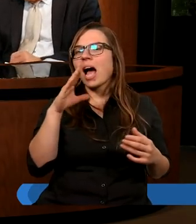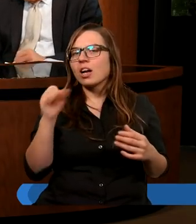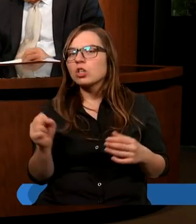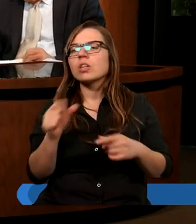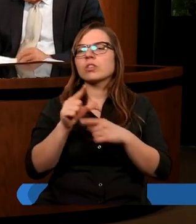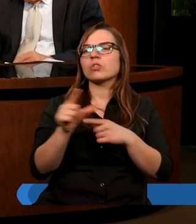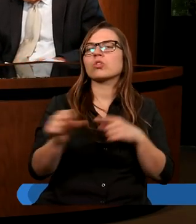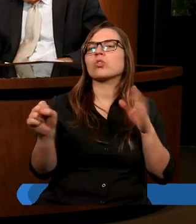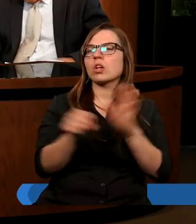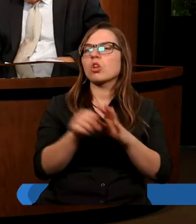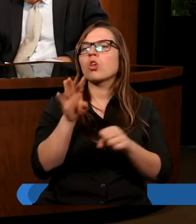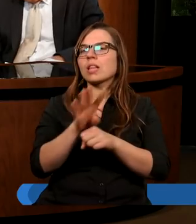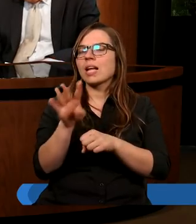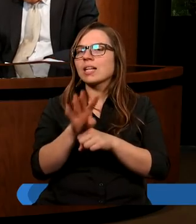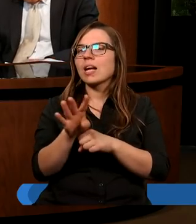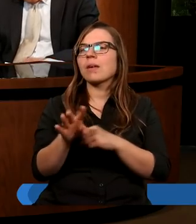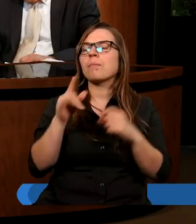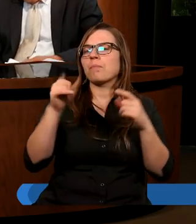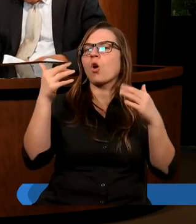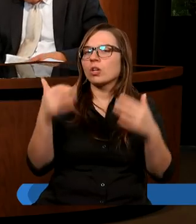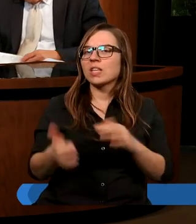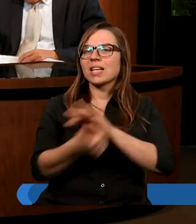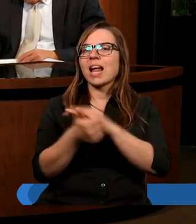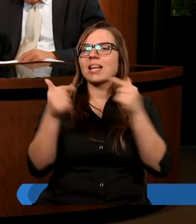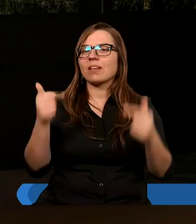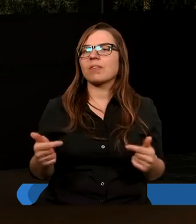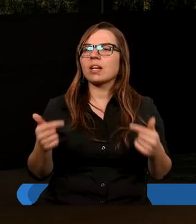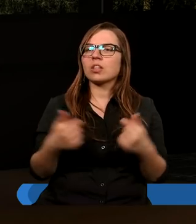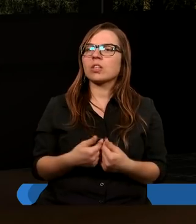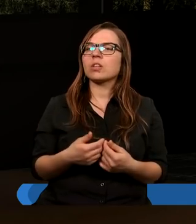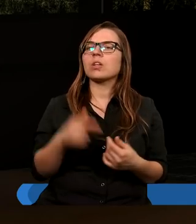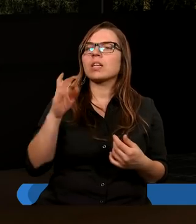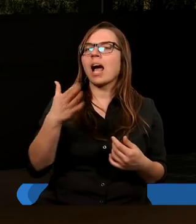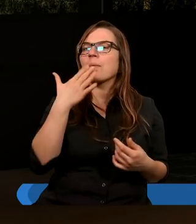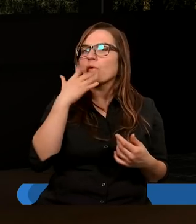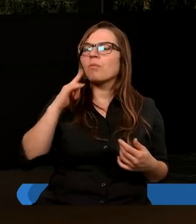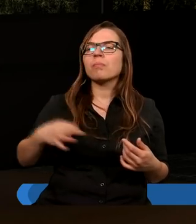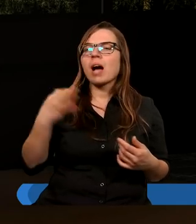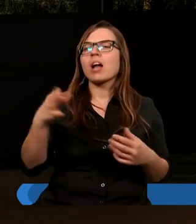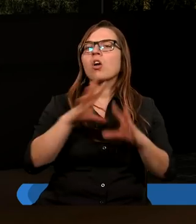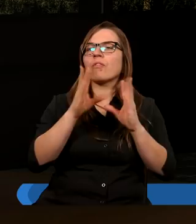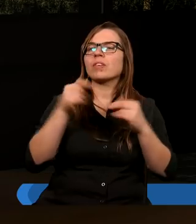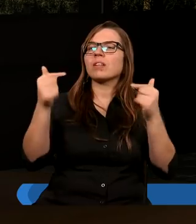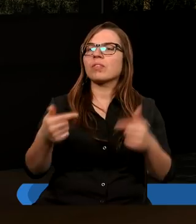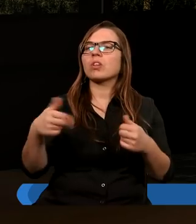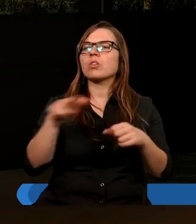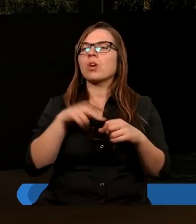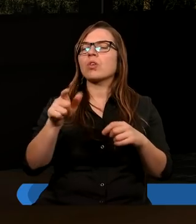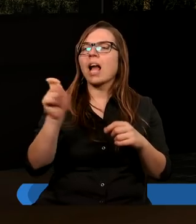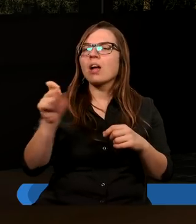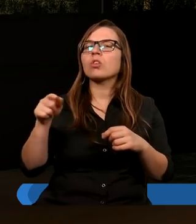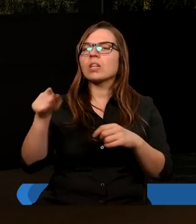rozdział 14 po 16 wiersz. Tak mówi Pan o wszystkich złych sąsiadach